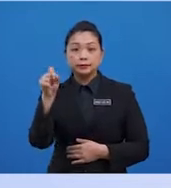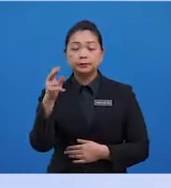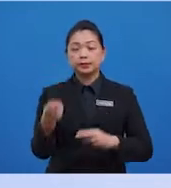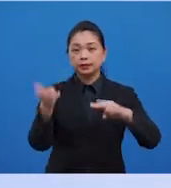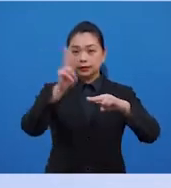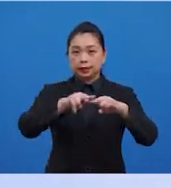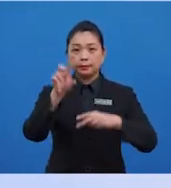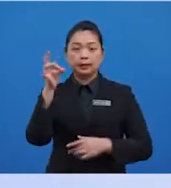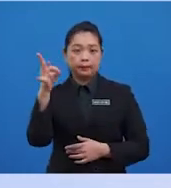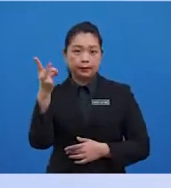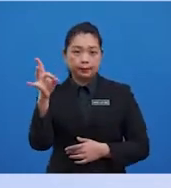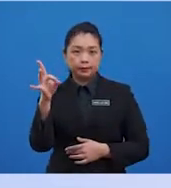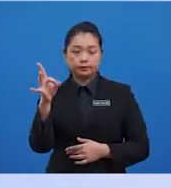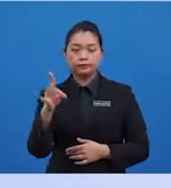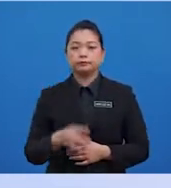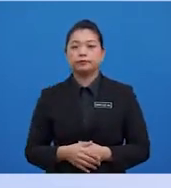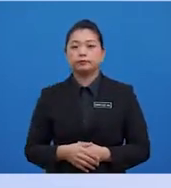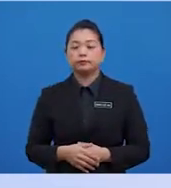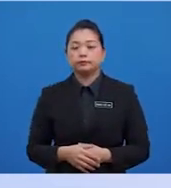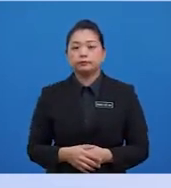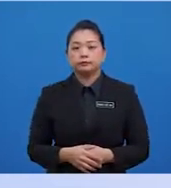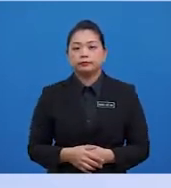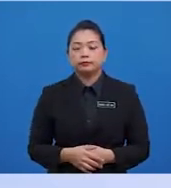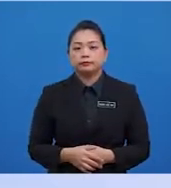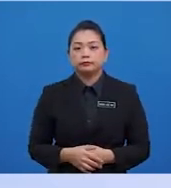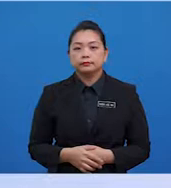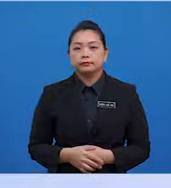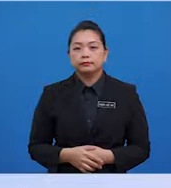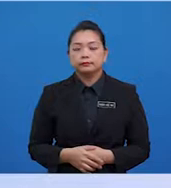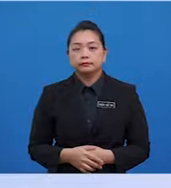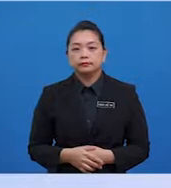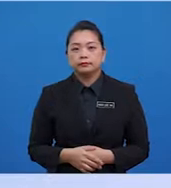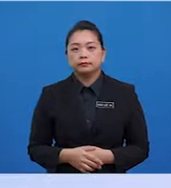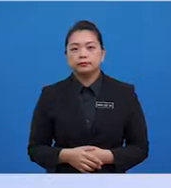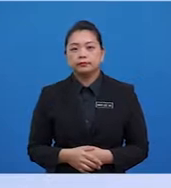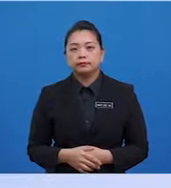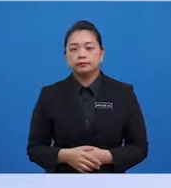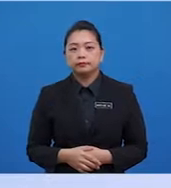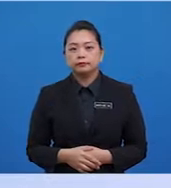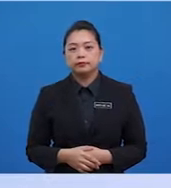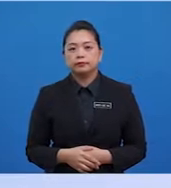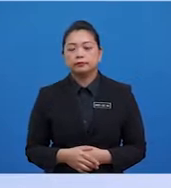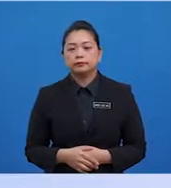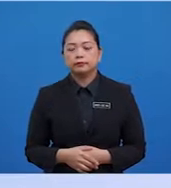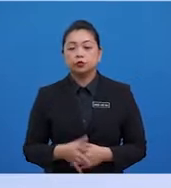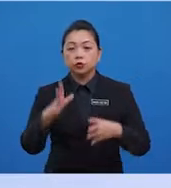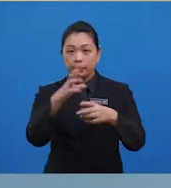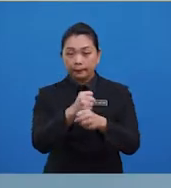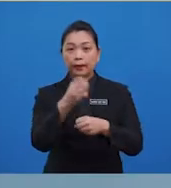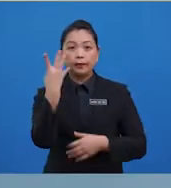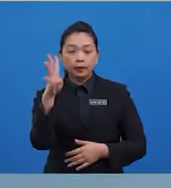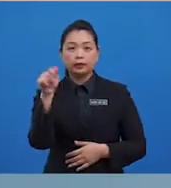29 dibahagi 2. Median diperolehi ialah 14.5.